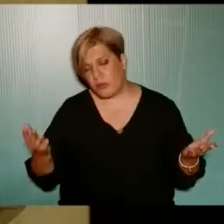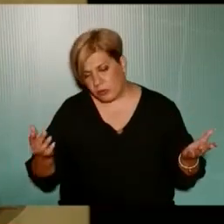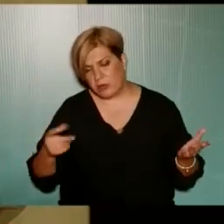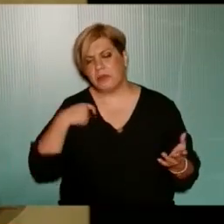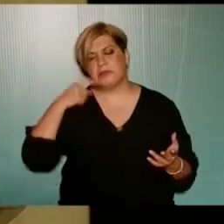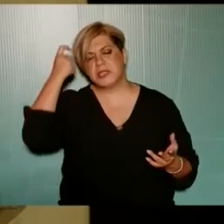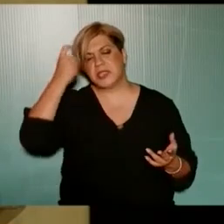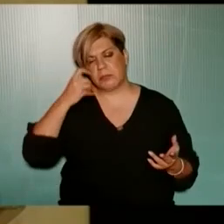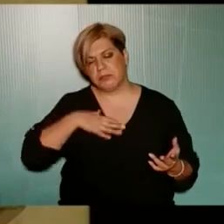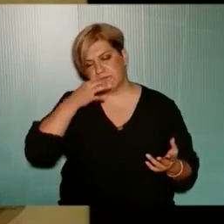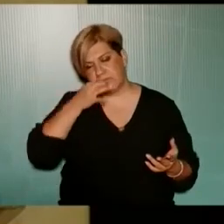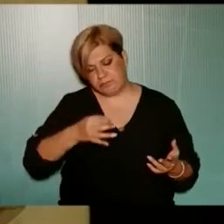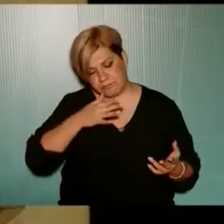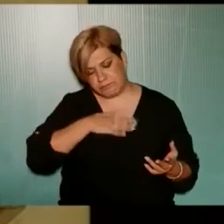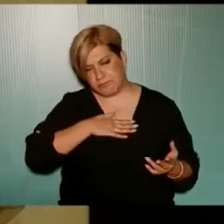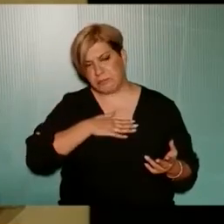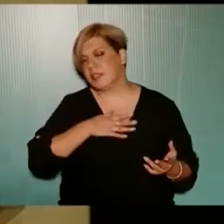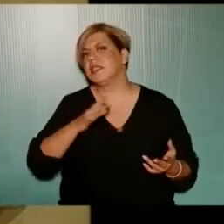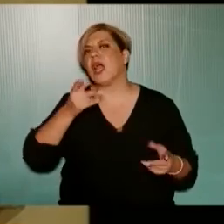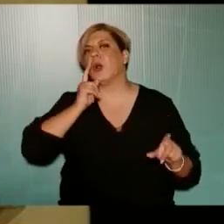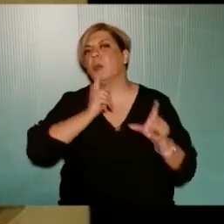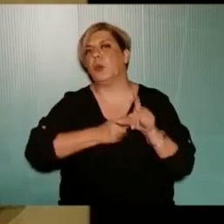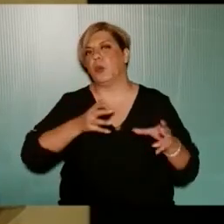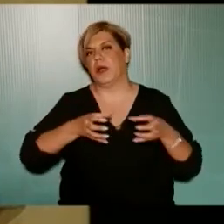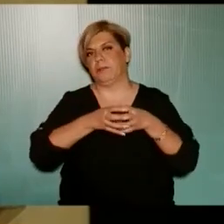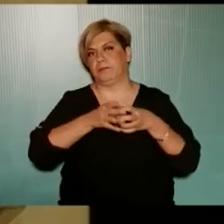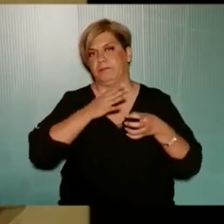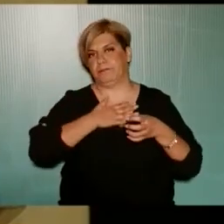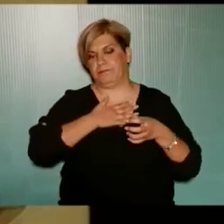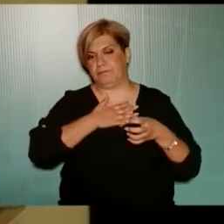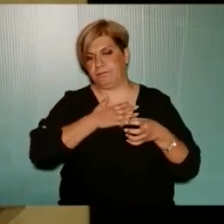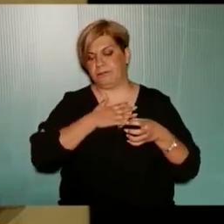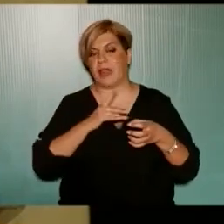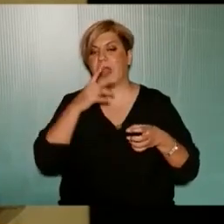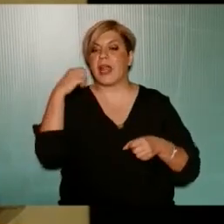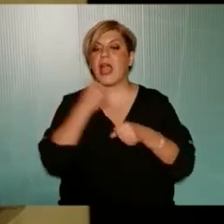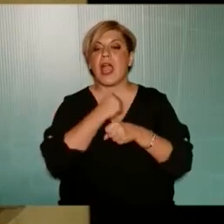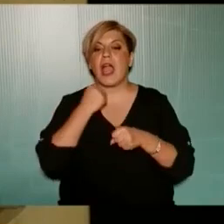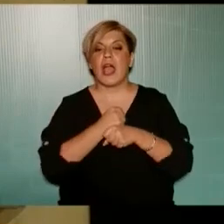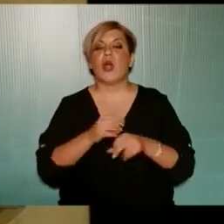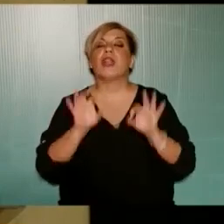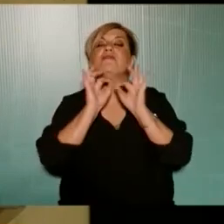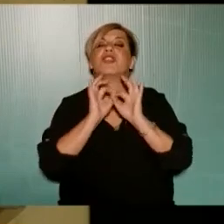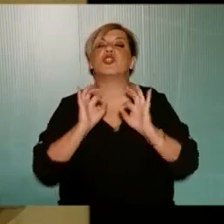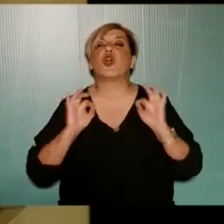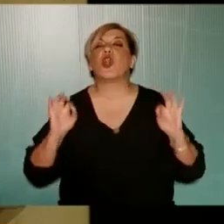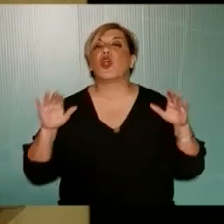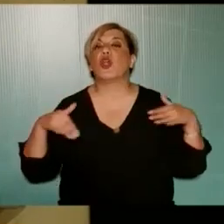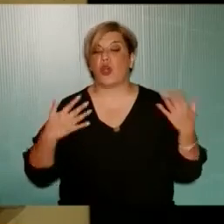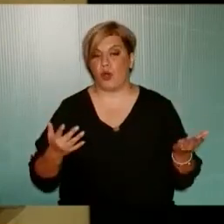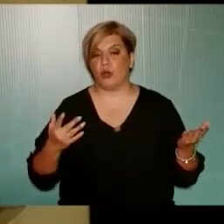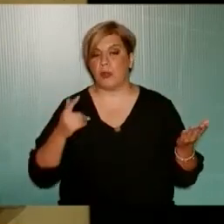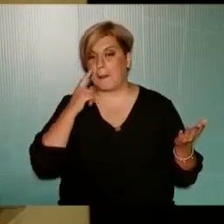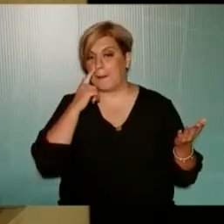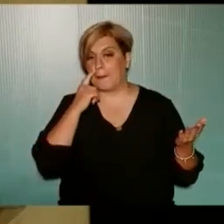κάποιες σκέψεις σαν λαϊκή συσπήρωση. Ένα έργο, λοιπόν, είναι φυσιολογικό, μάλλον